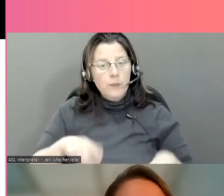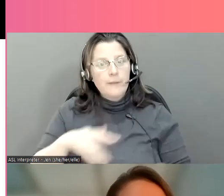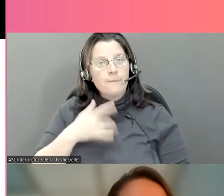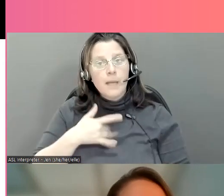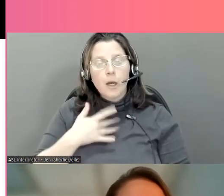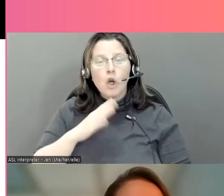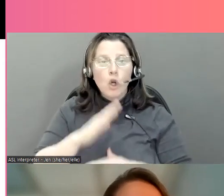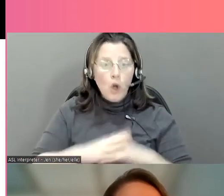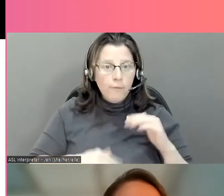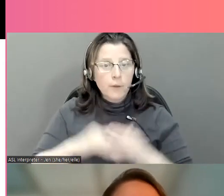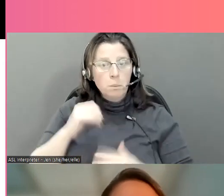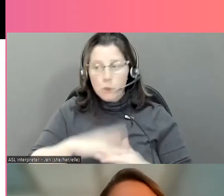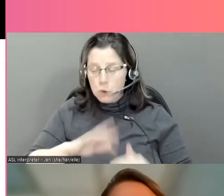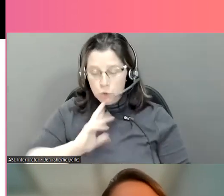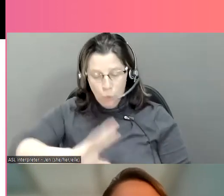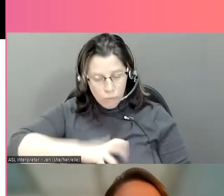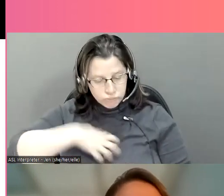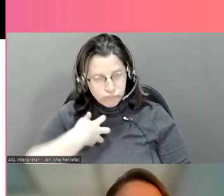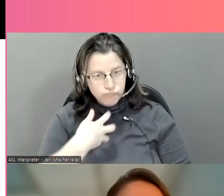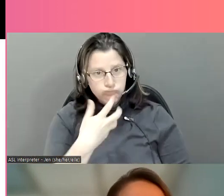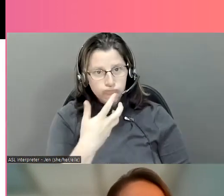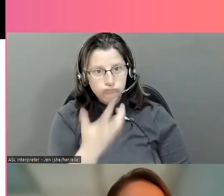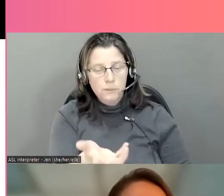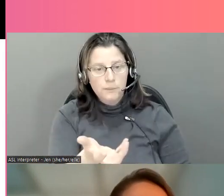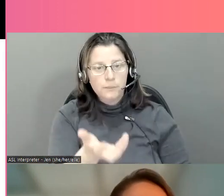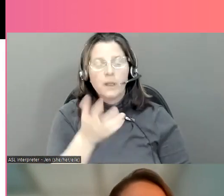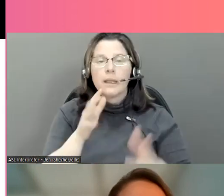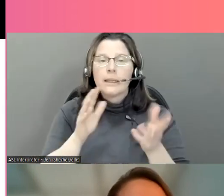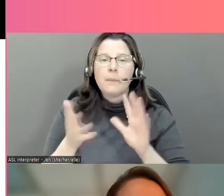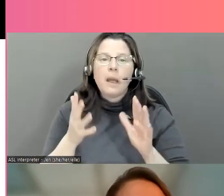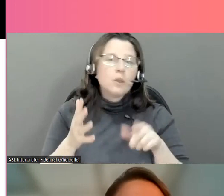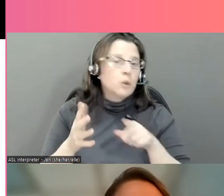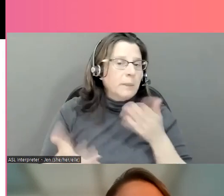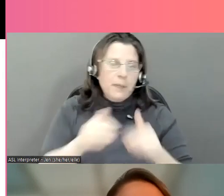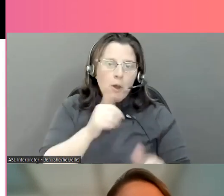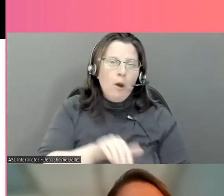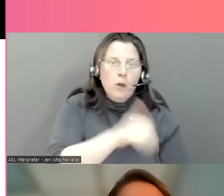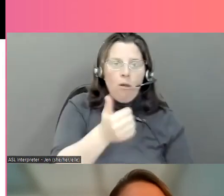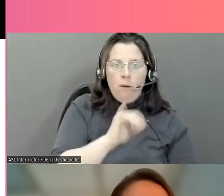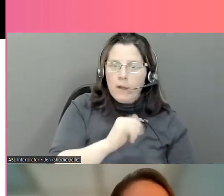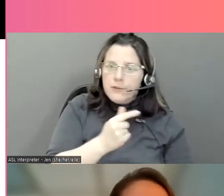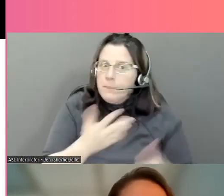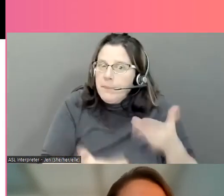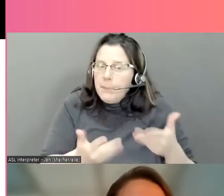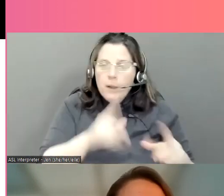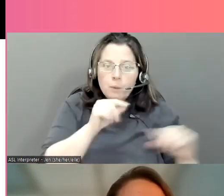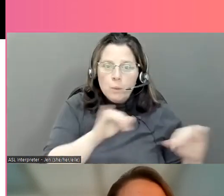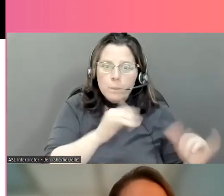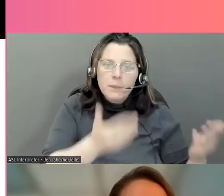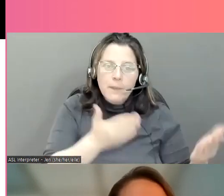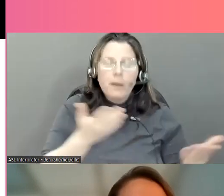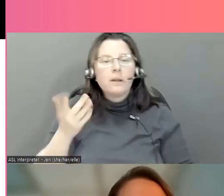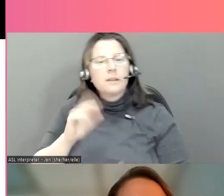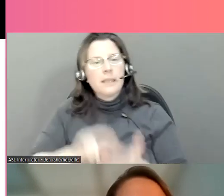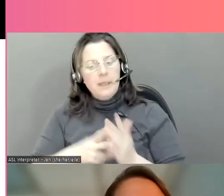des conditions où l'utilisatrice s'est sentie en sécurité d'afficher du contenu qui lui était très personnel. Alors, cette